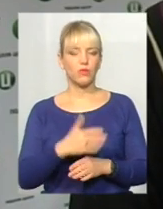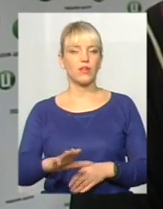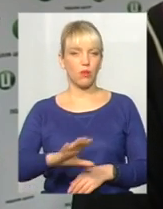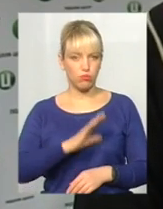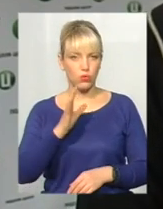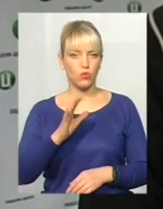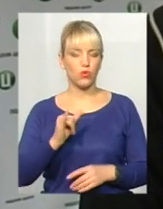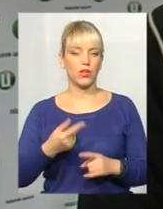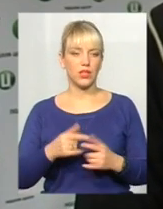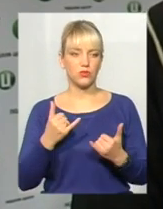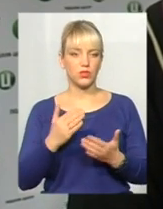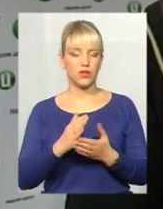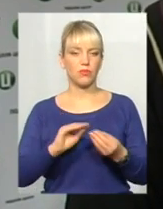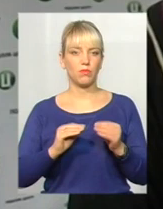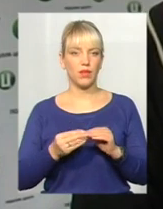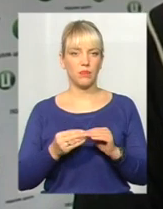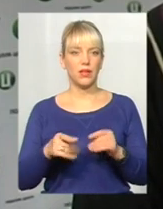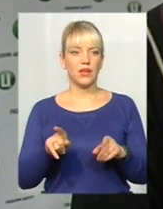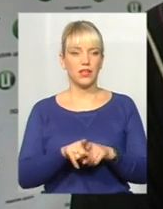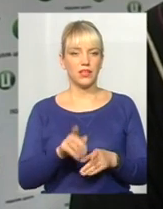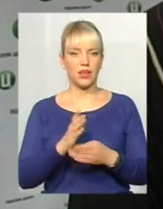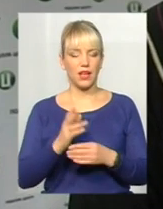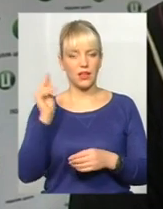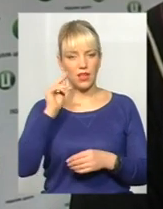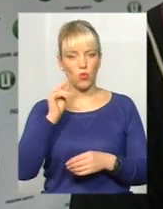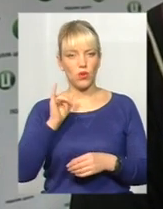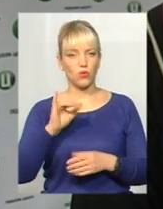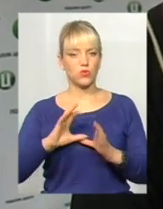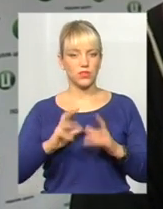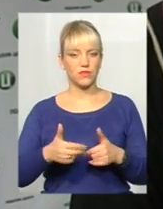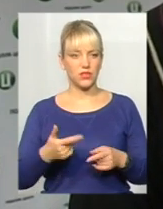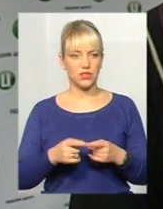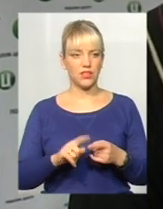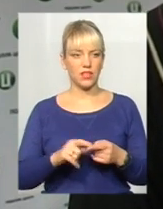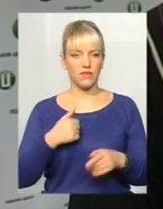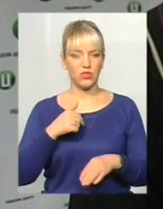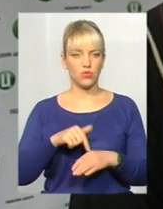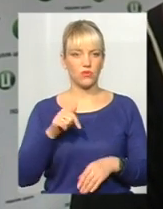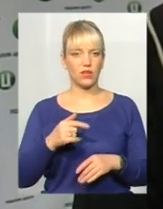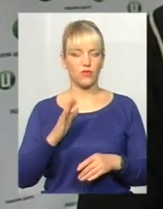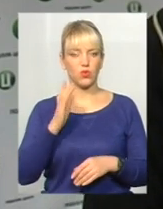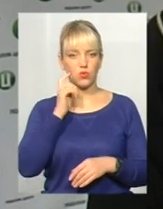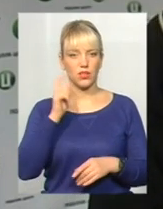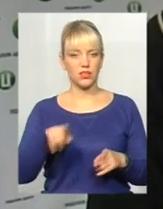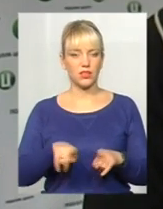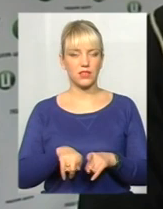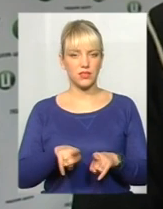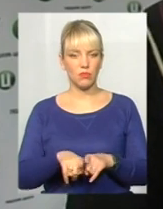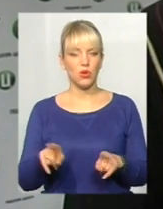Скажімо, сьогодні є проблема, є така теорія в світі, і я відчуваю в Україні так само, що